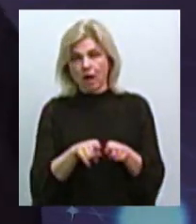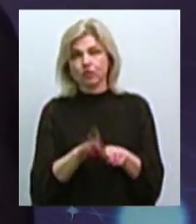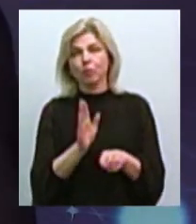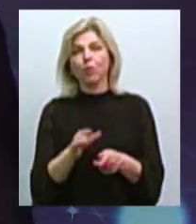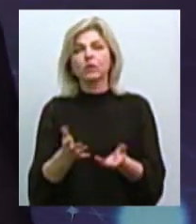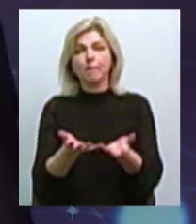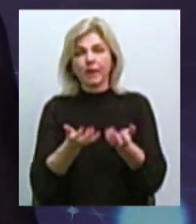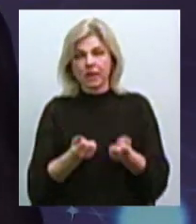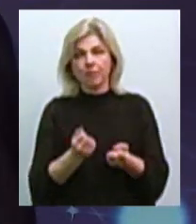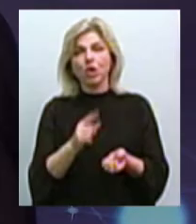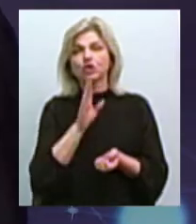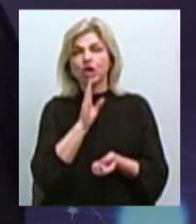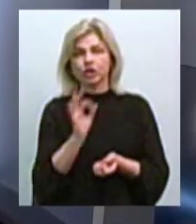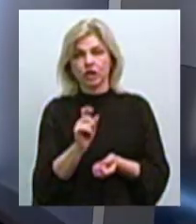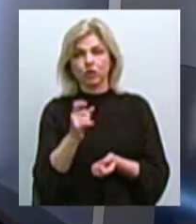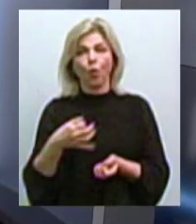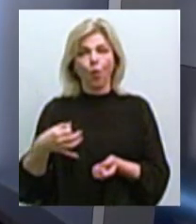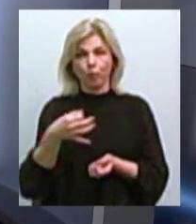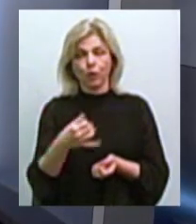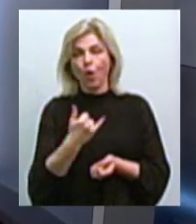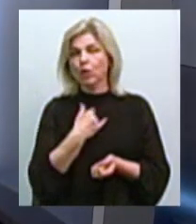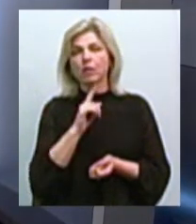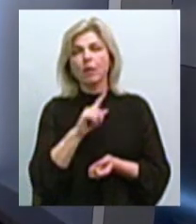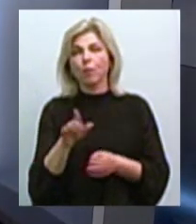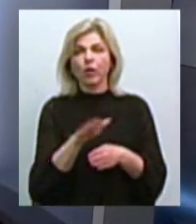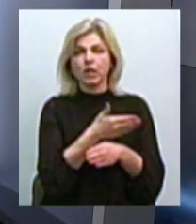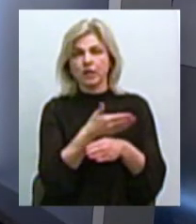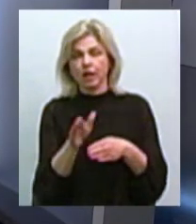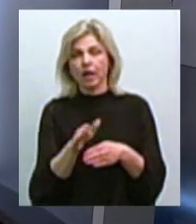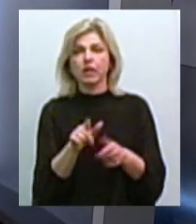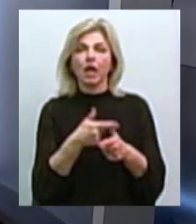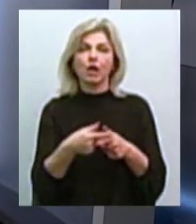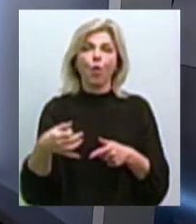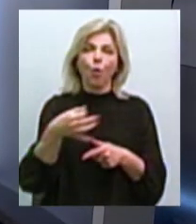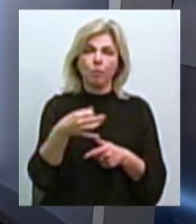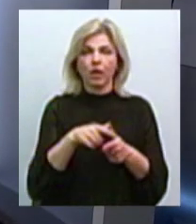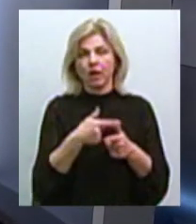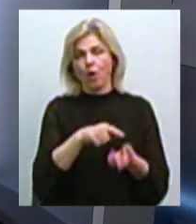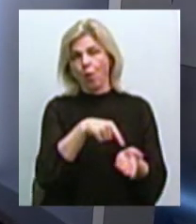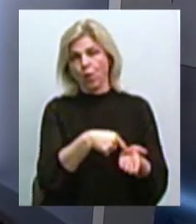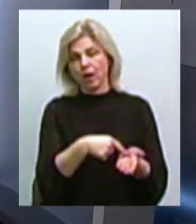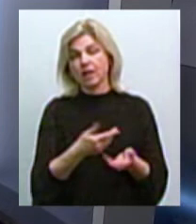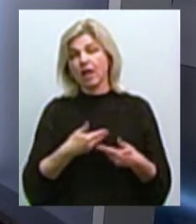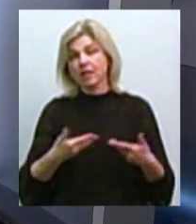жінчин з області. Тобто, у нас не буде розділения, то есть, либо область, либо город. Для нас, наші